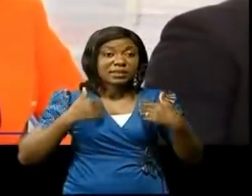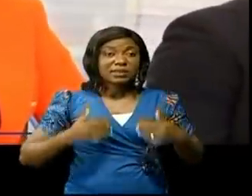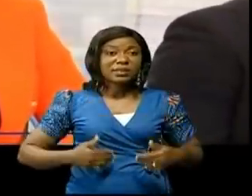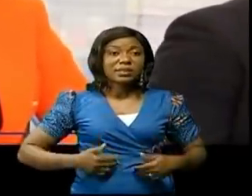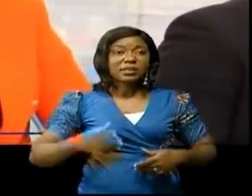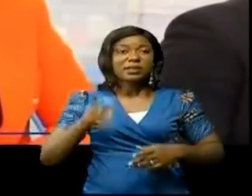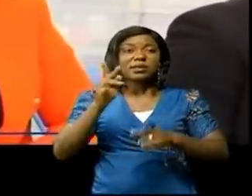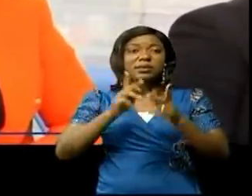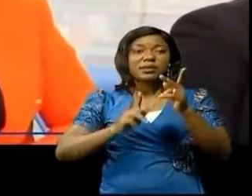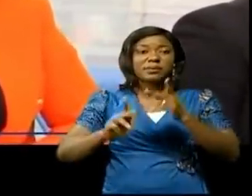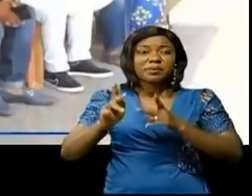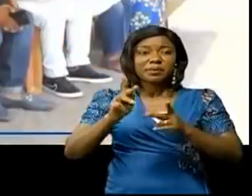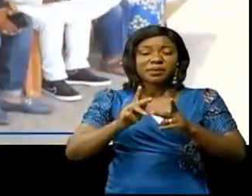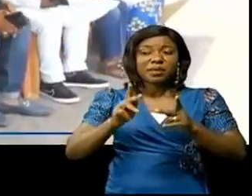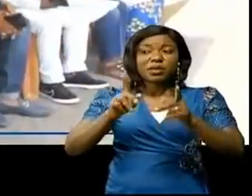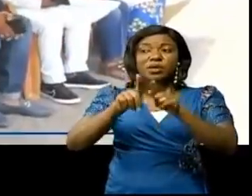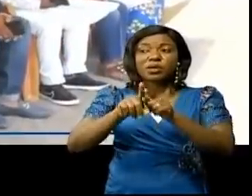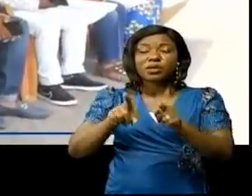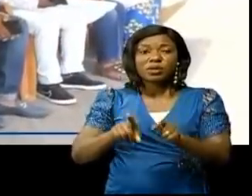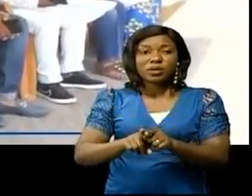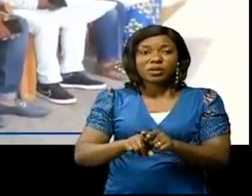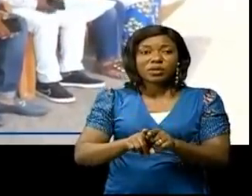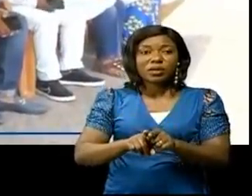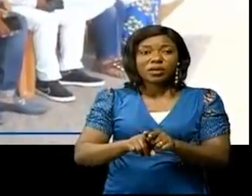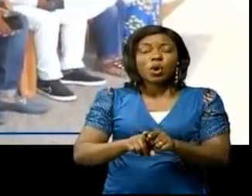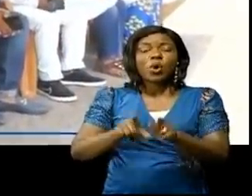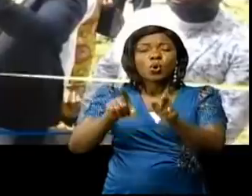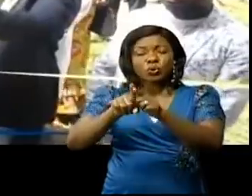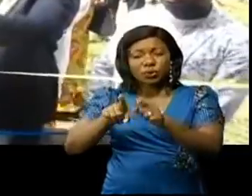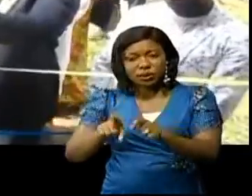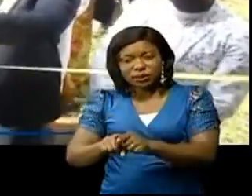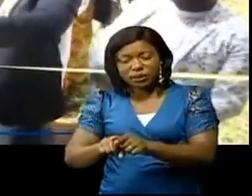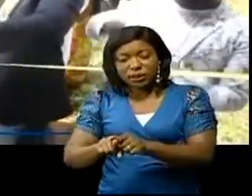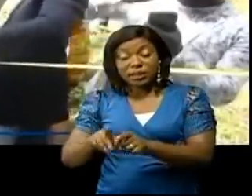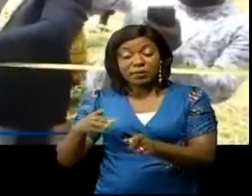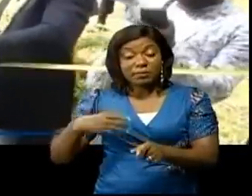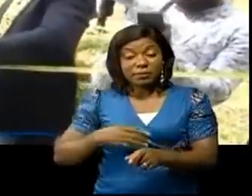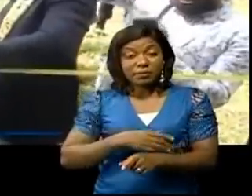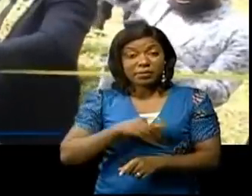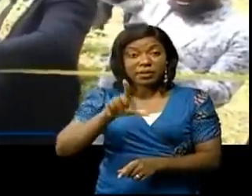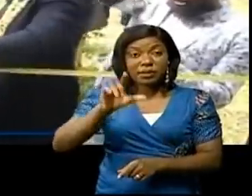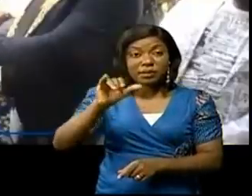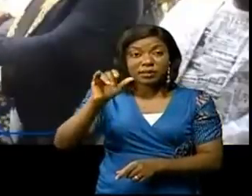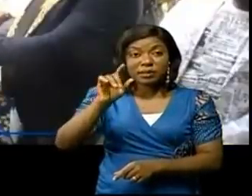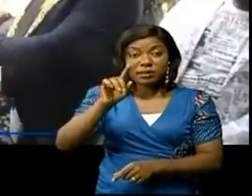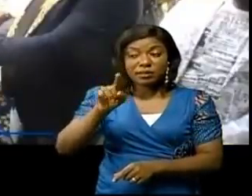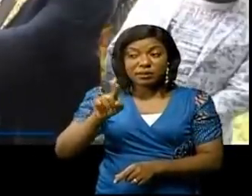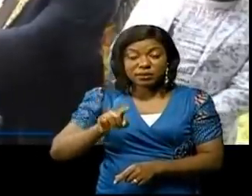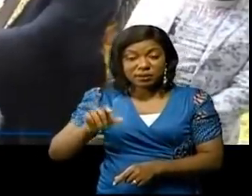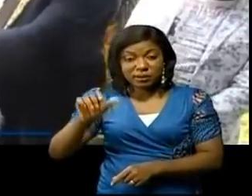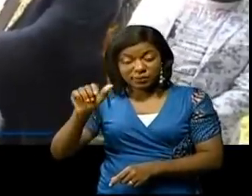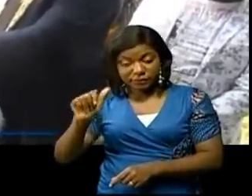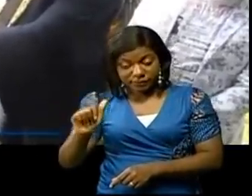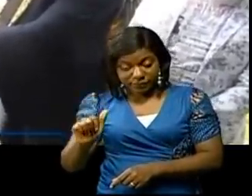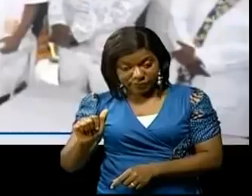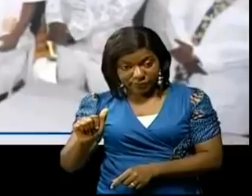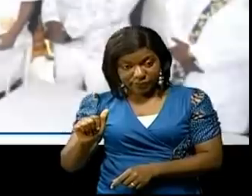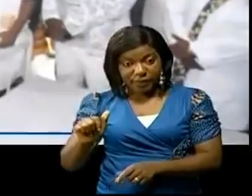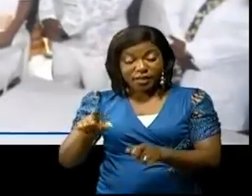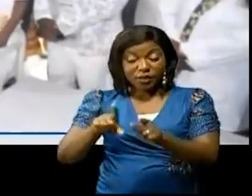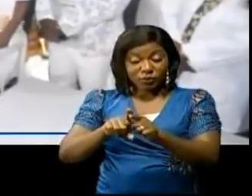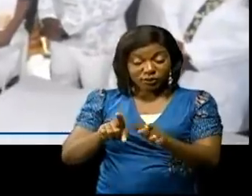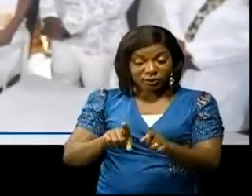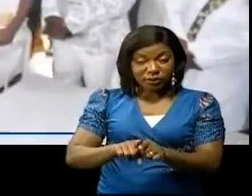Hygiène et Prévention de la ville de Kinshasa, Lisa Nembalemba, a inauguré la salle d'urgence de la pédiatrie de l'hôpital général de